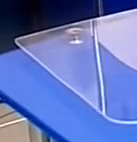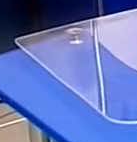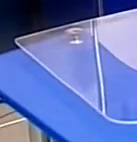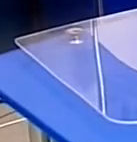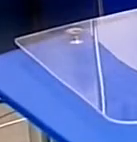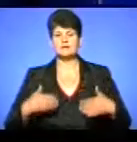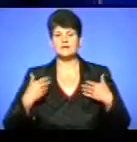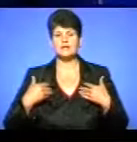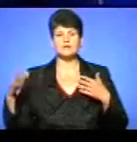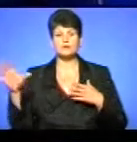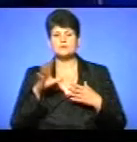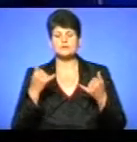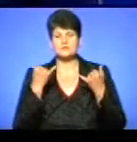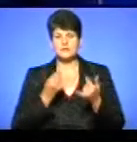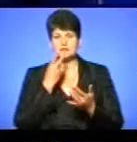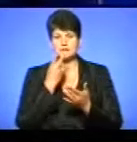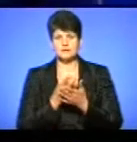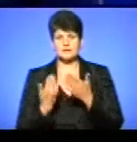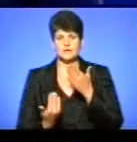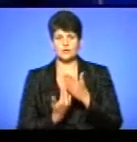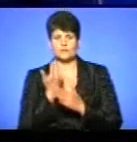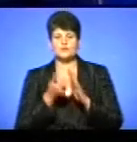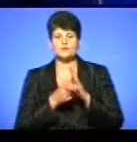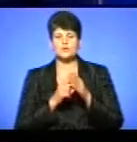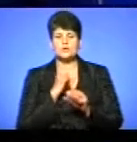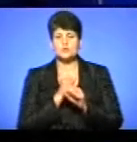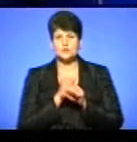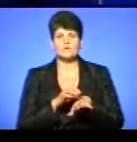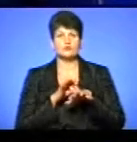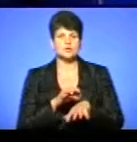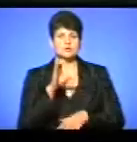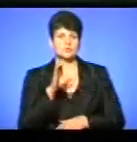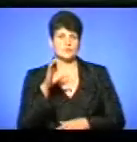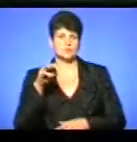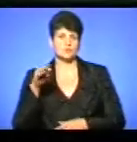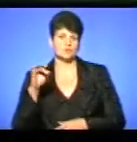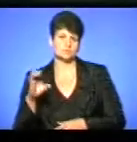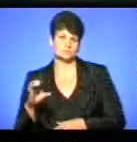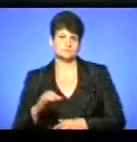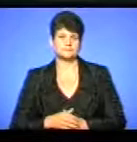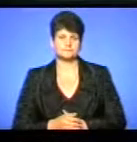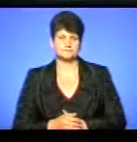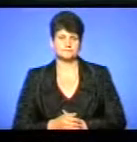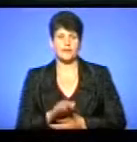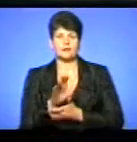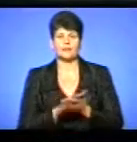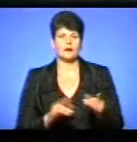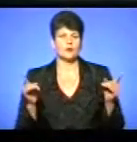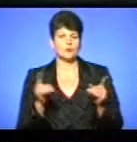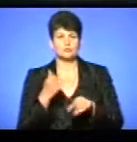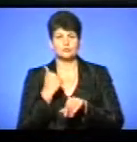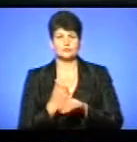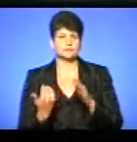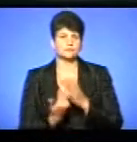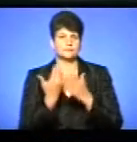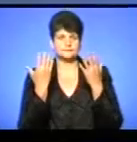Вітаю усіх, хто зараз з нами. Ви дивитесь новини. У студії працює ведуча Соломія Струс. І далі коротко про головні події